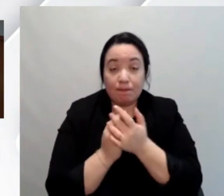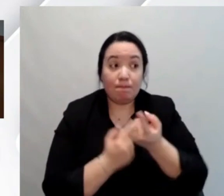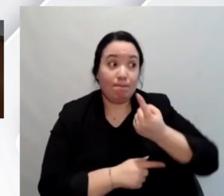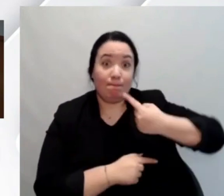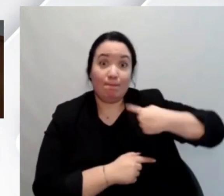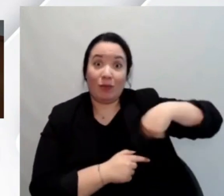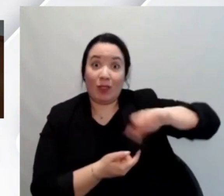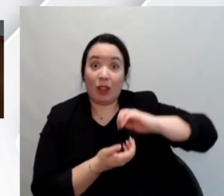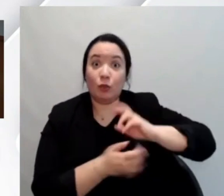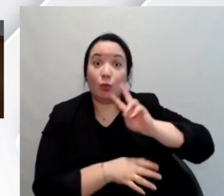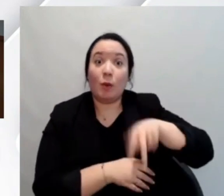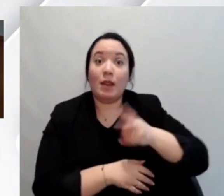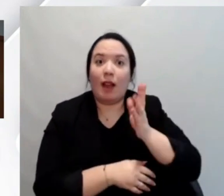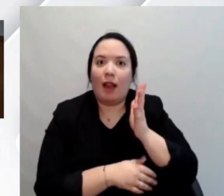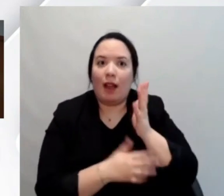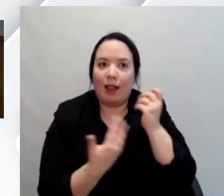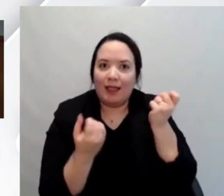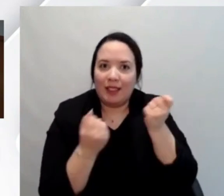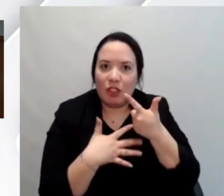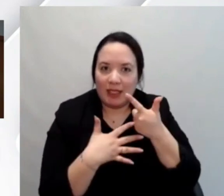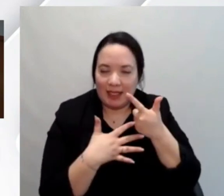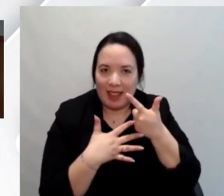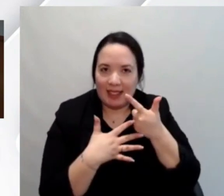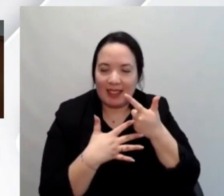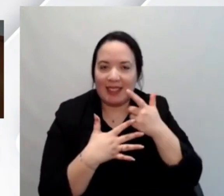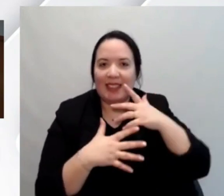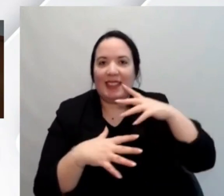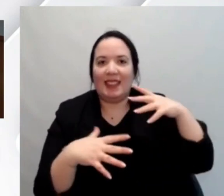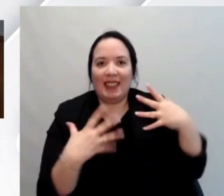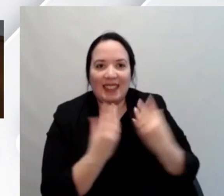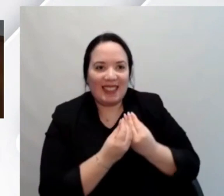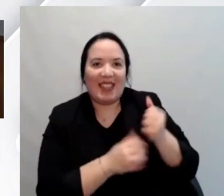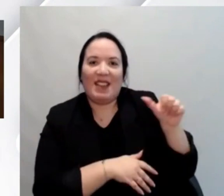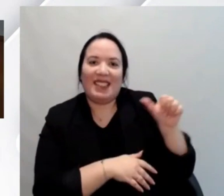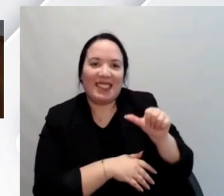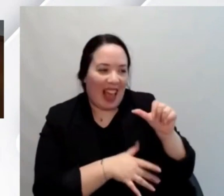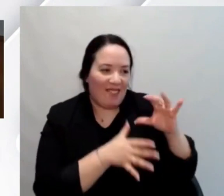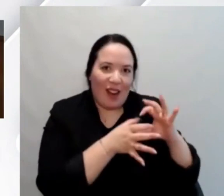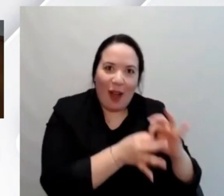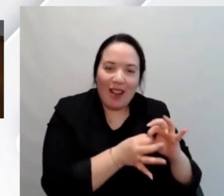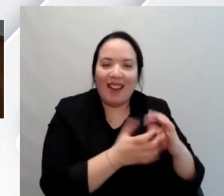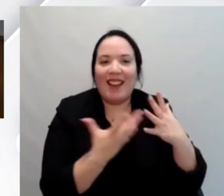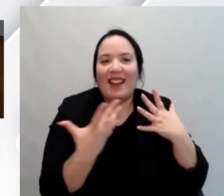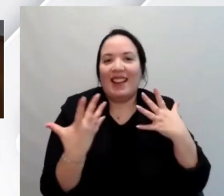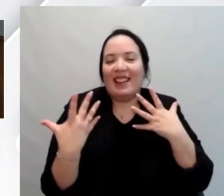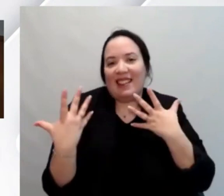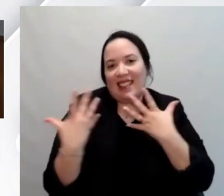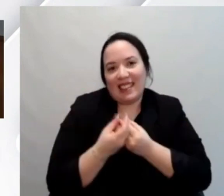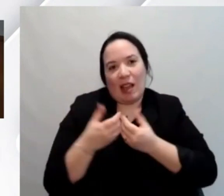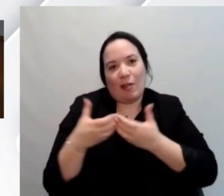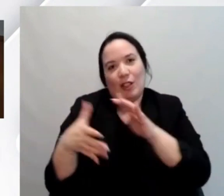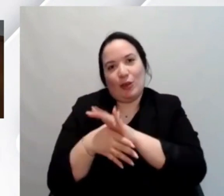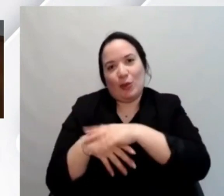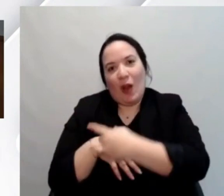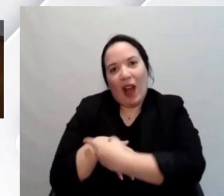abbiamo iniziato con mio amico Stefano e poi con tutti gli altri